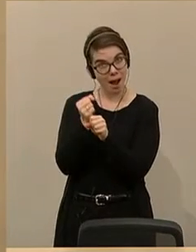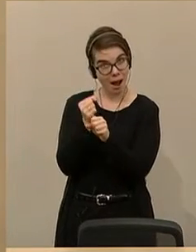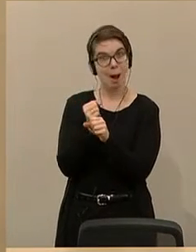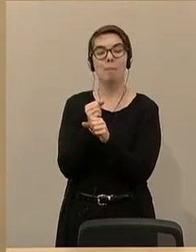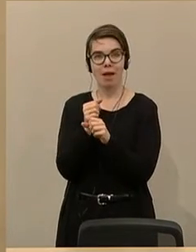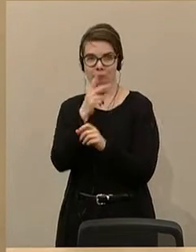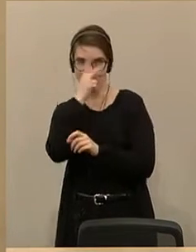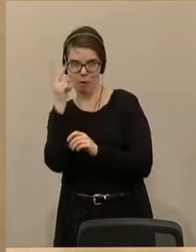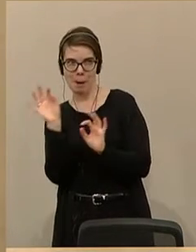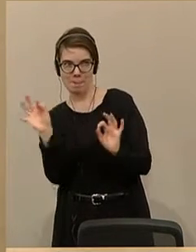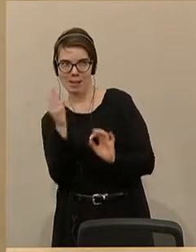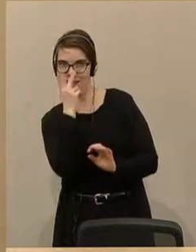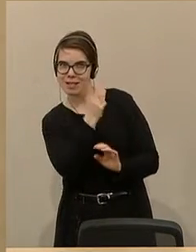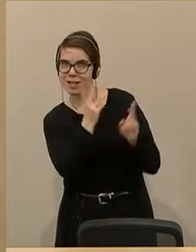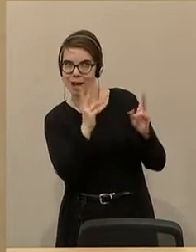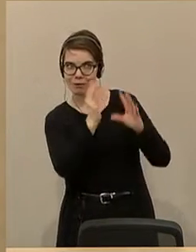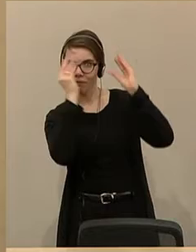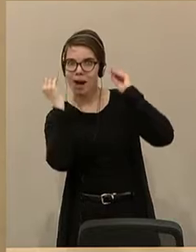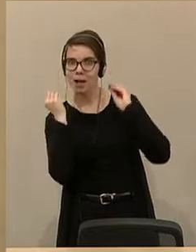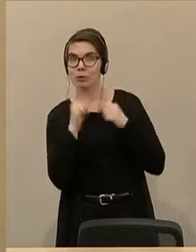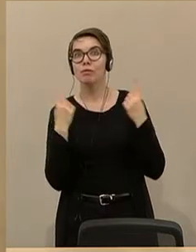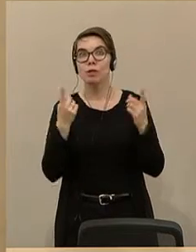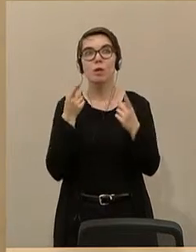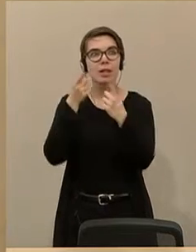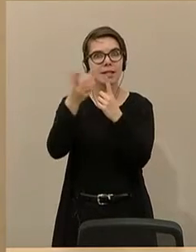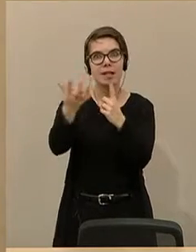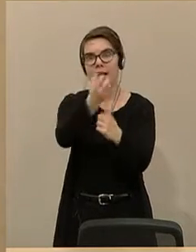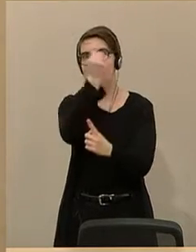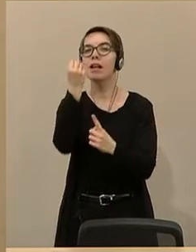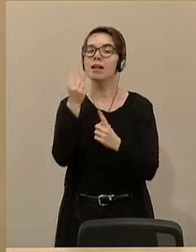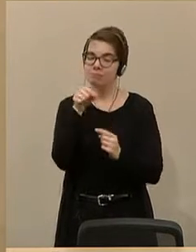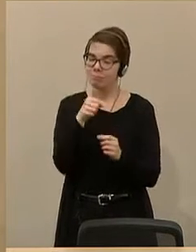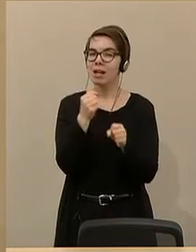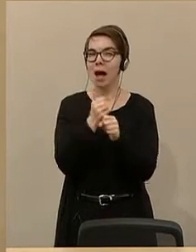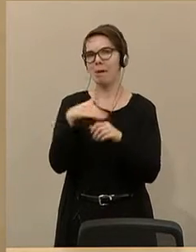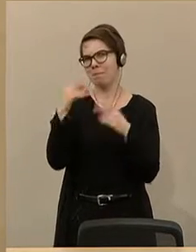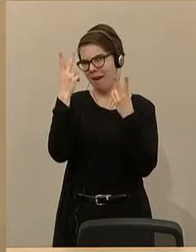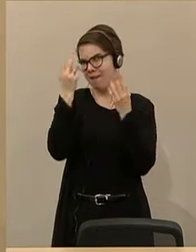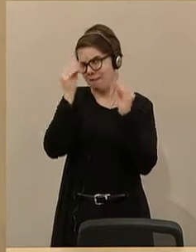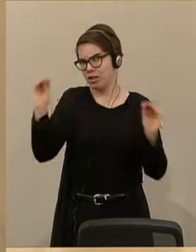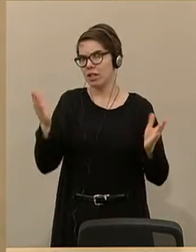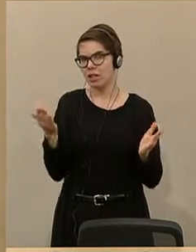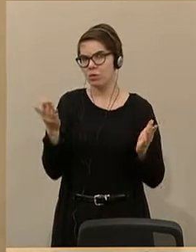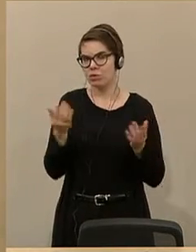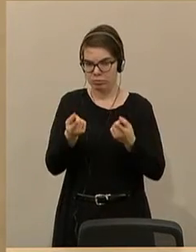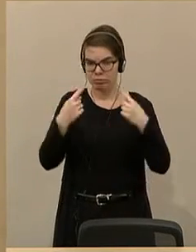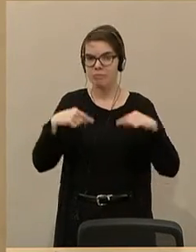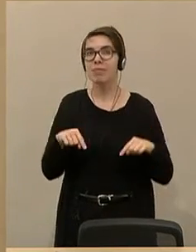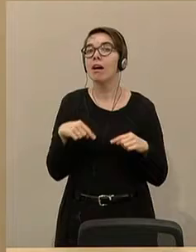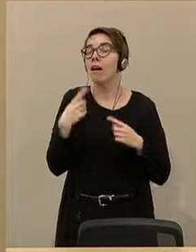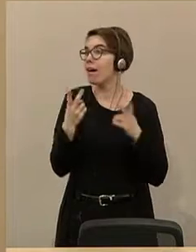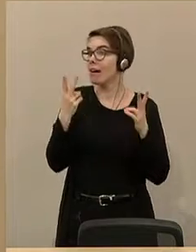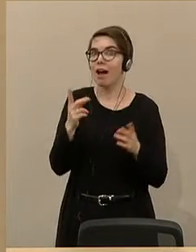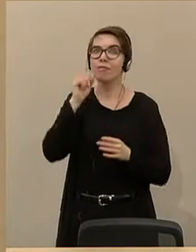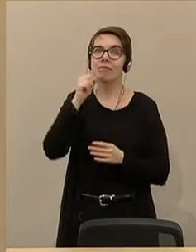wahrgenommen wird. Und es muss unser aller Ziel sein, dass diese Arbeit auch besser geschätzt wird. Nun, so können wir sicherstellen, dass die